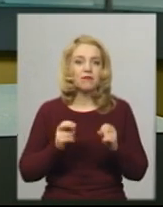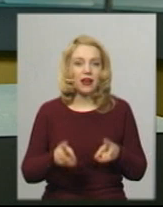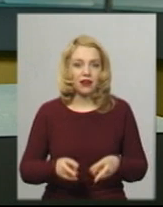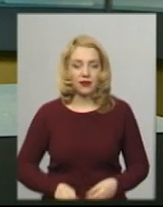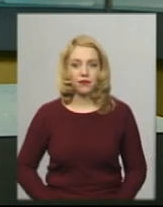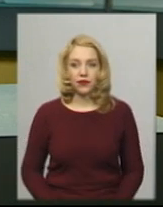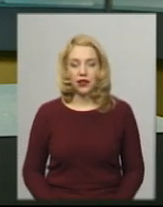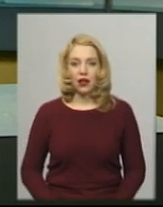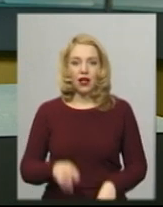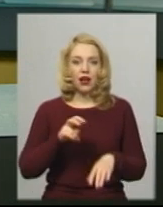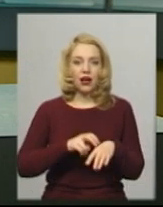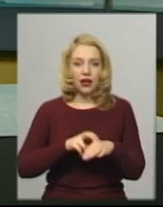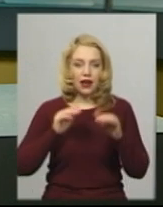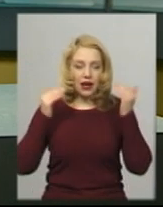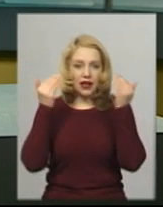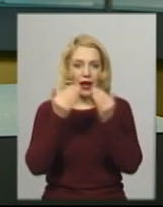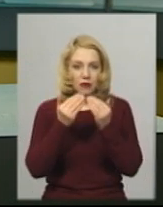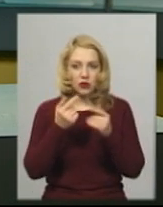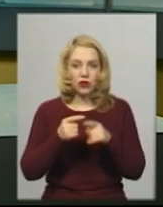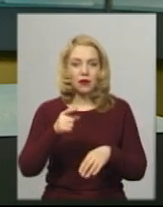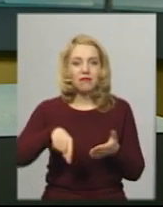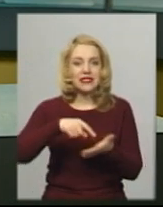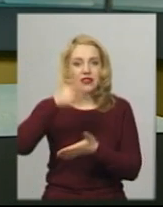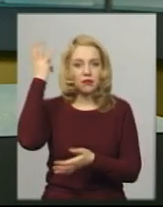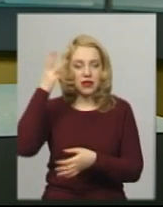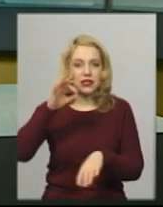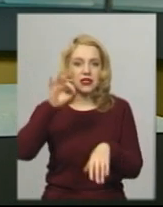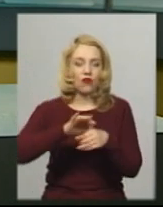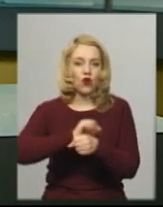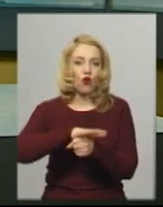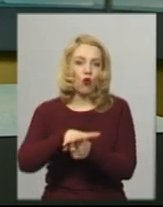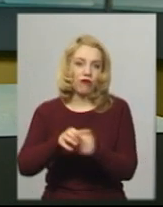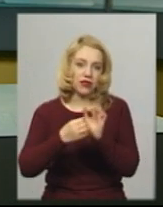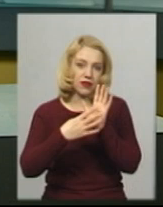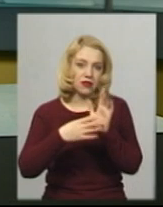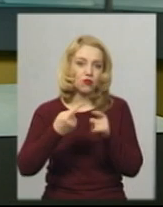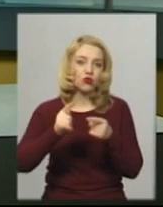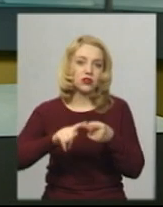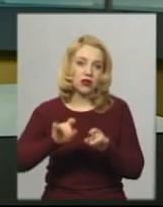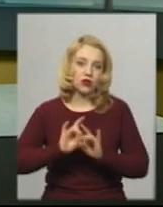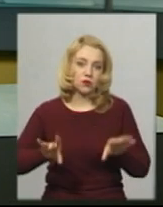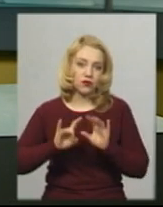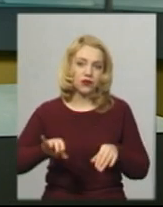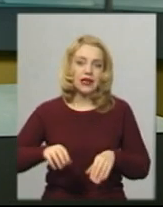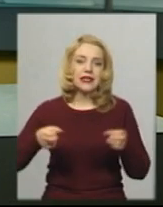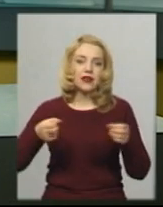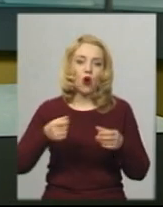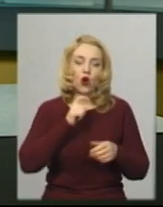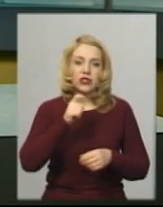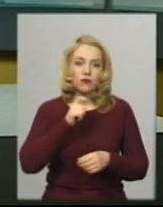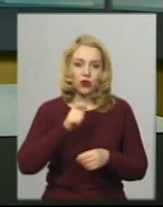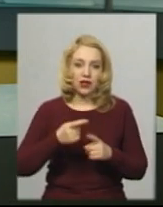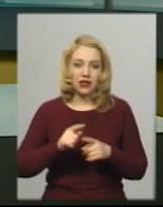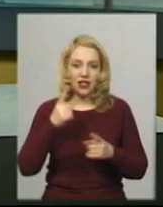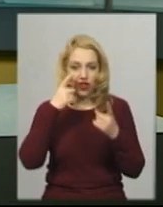Лікар-реаніматолог із Хмельницького захворів на COVID-19. Про це сказав спеціальний кореспондент інформагентства